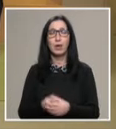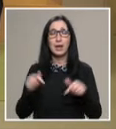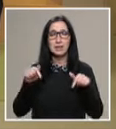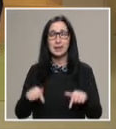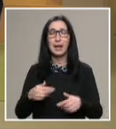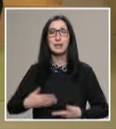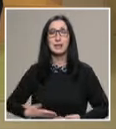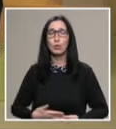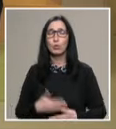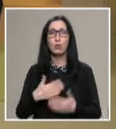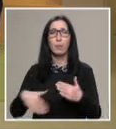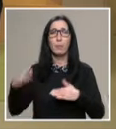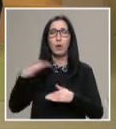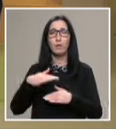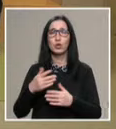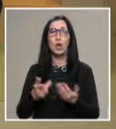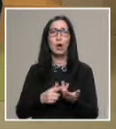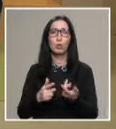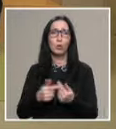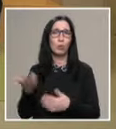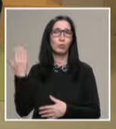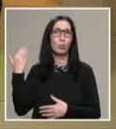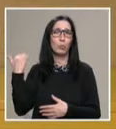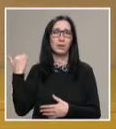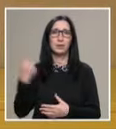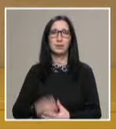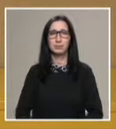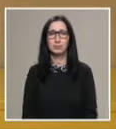сега си нужен повече отколкото преди.